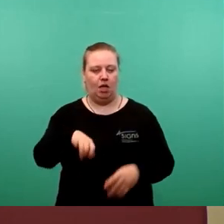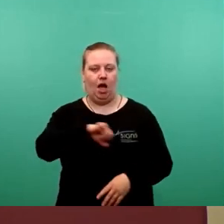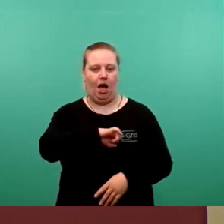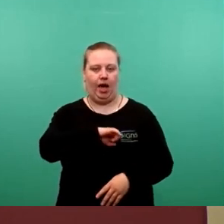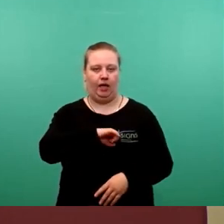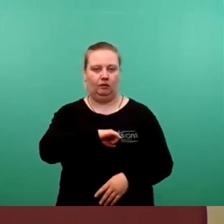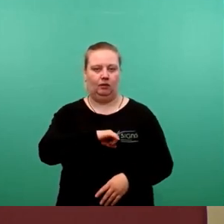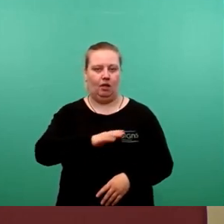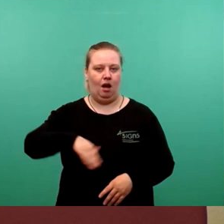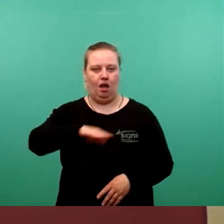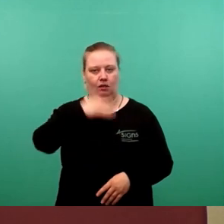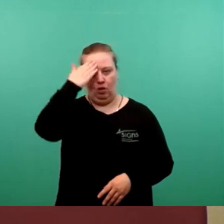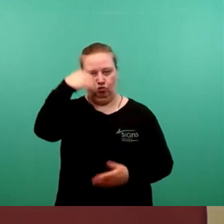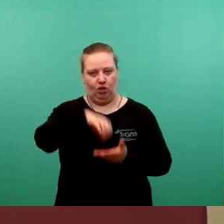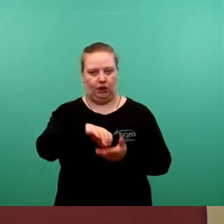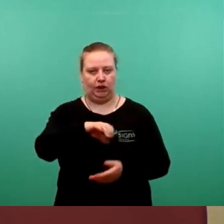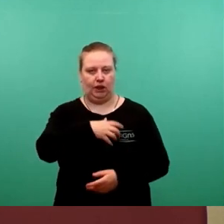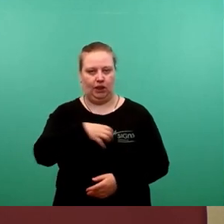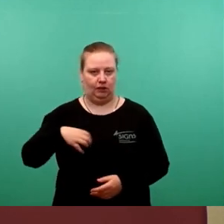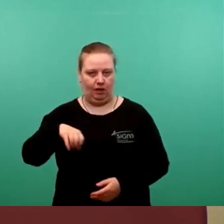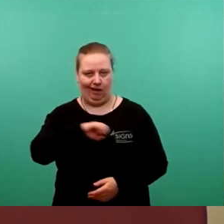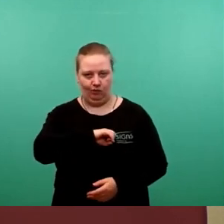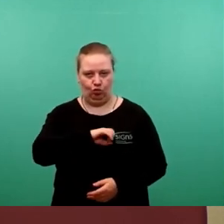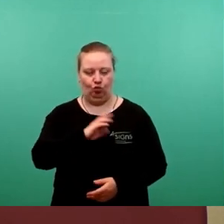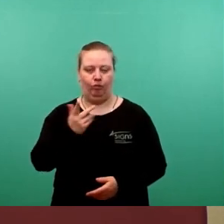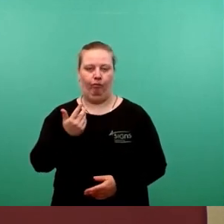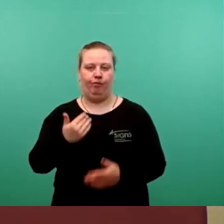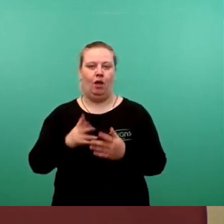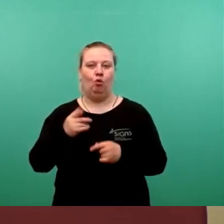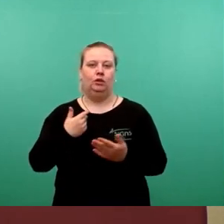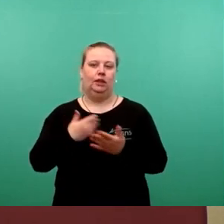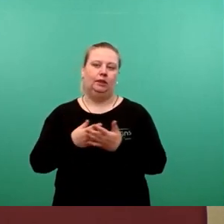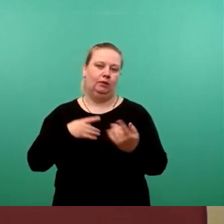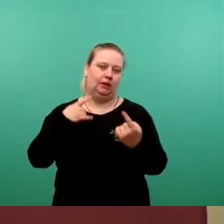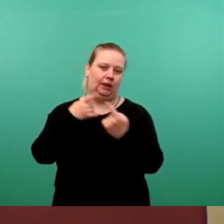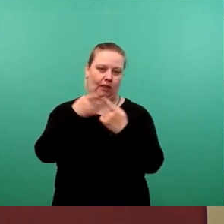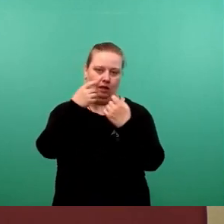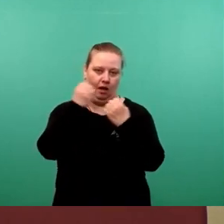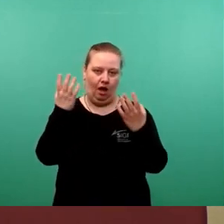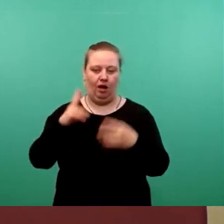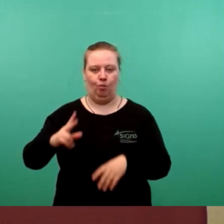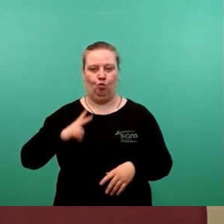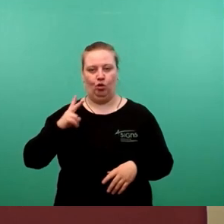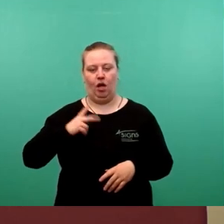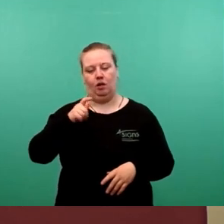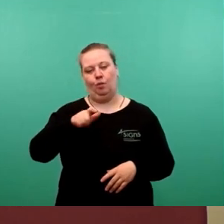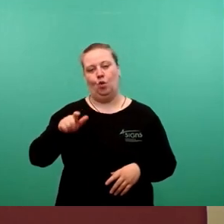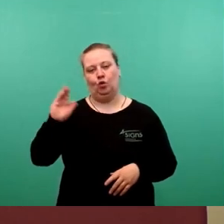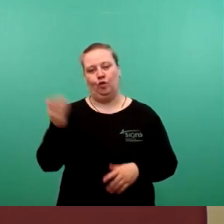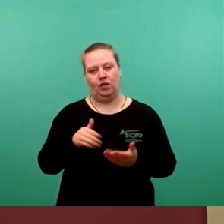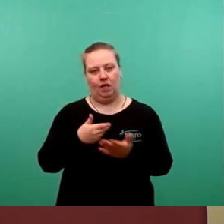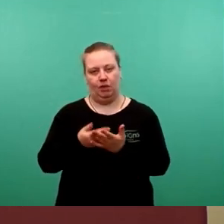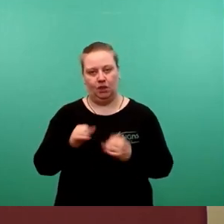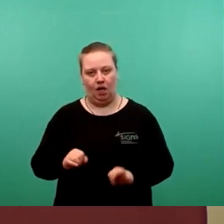Dresden befinden. Die neuen Verwaltungsstandorte sollten deshalb einen modernen Bürgerservice bieten, die den